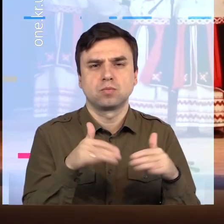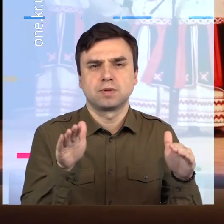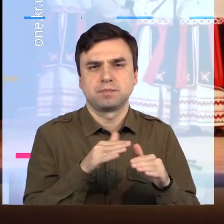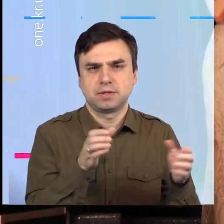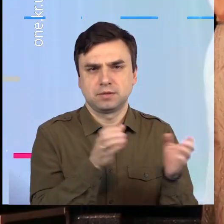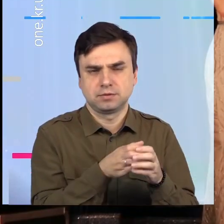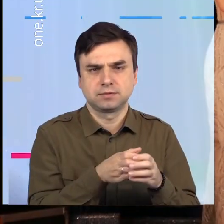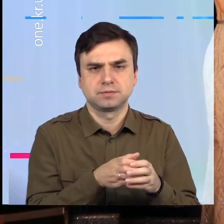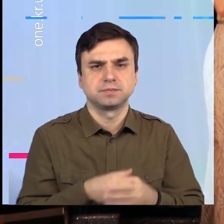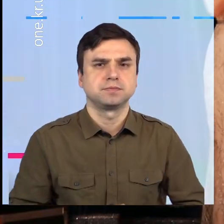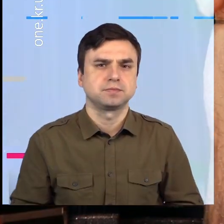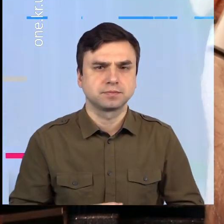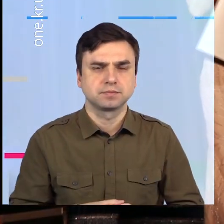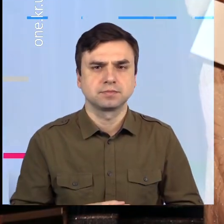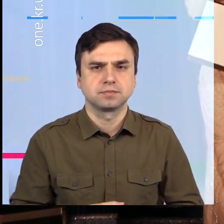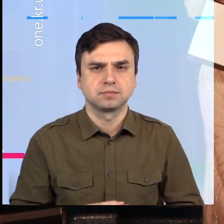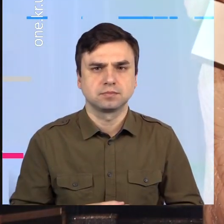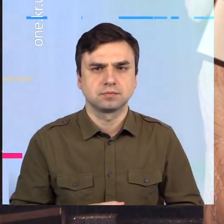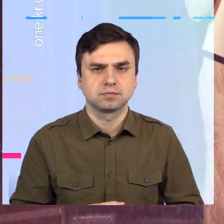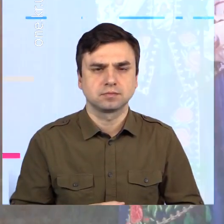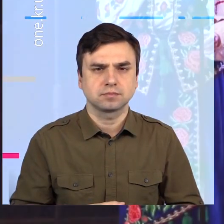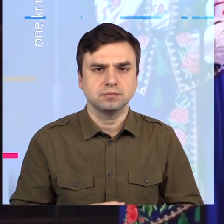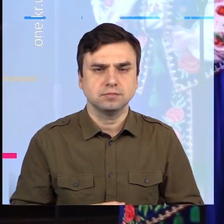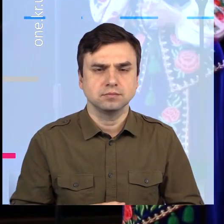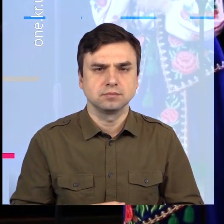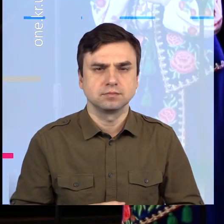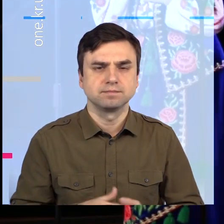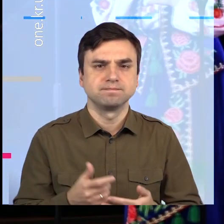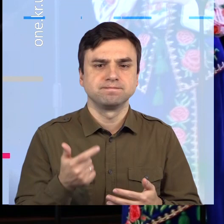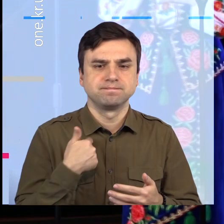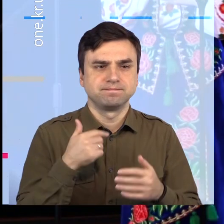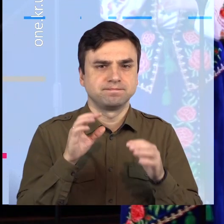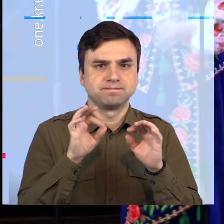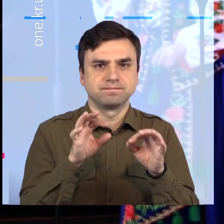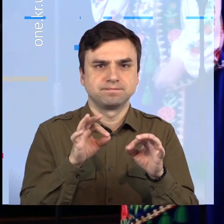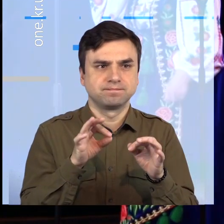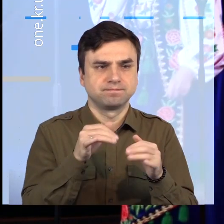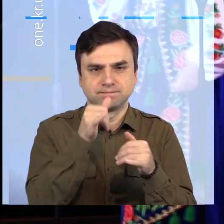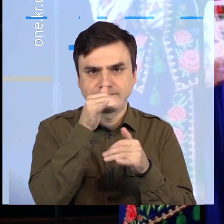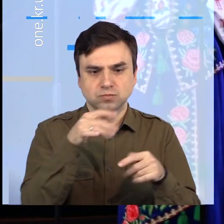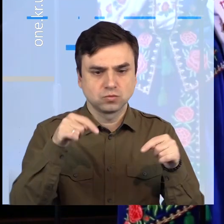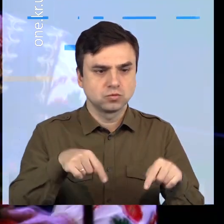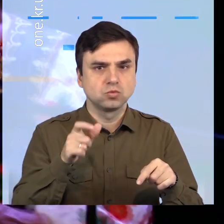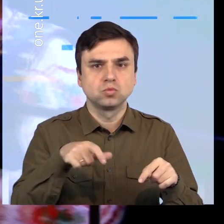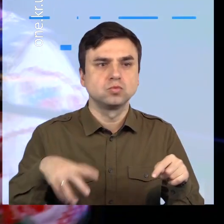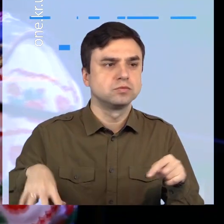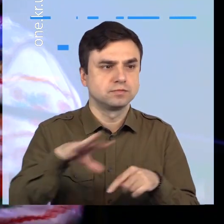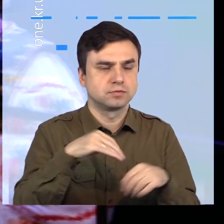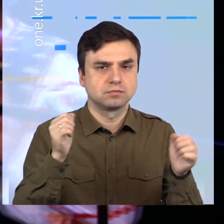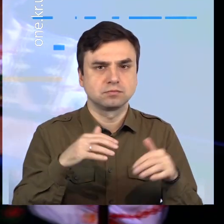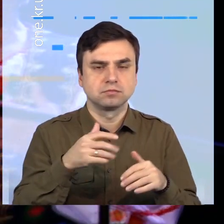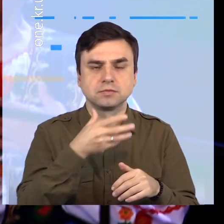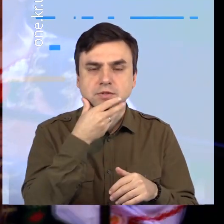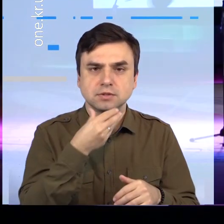етапів конкурсу, які проходили у п'яти містах України. Серед гостей нашого міста – колектив народної пісні «Каменські зорі» – Ради